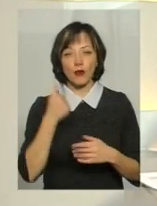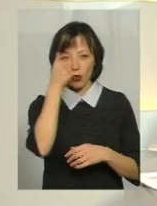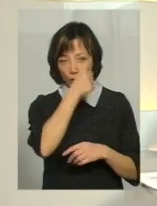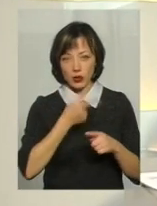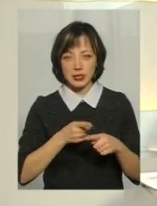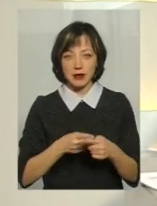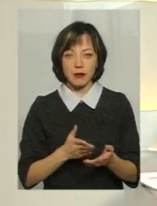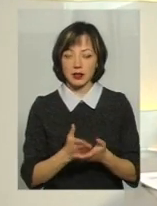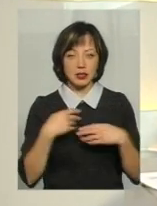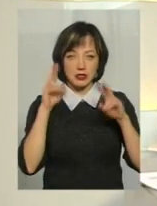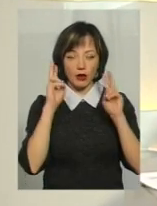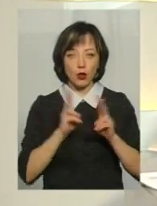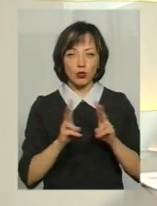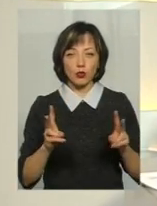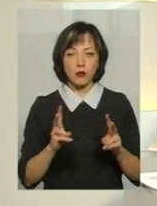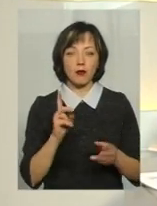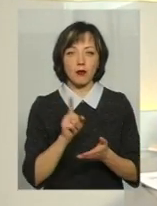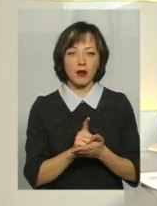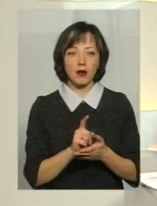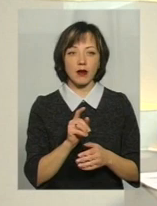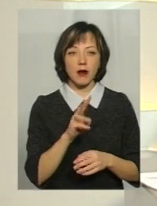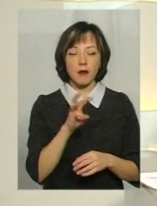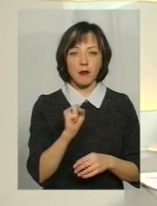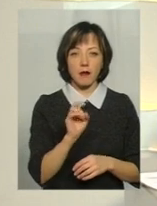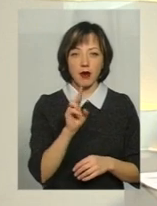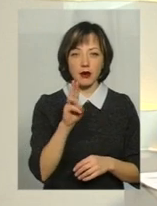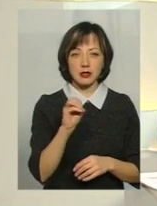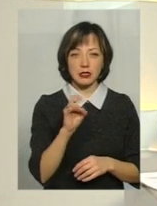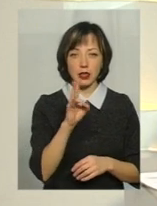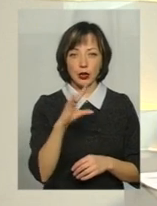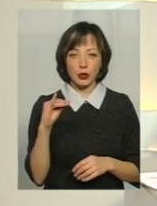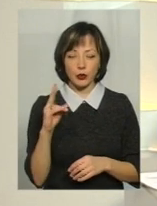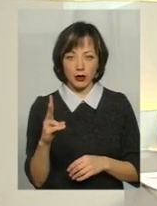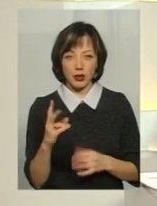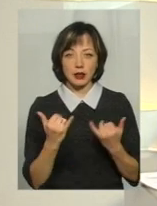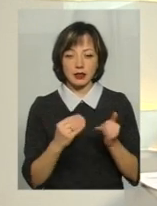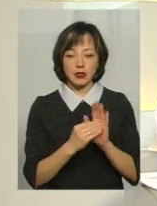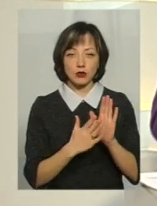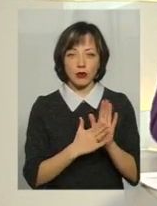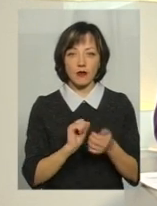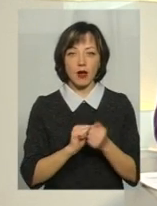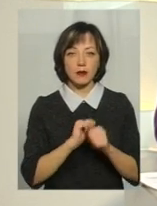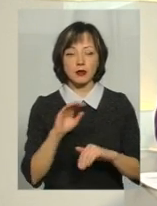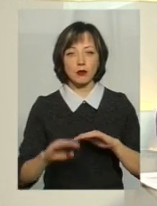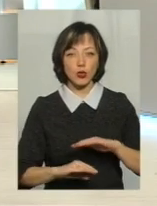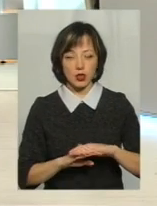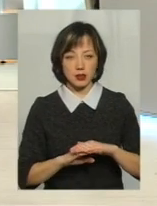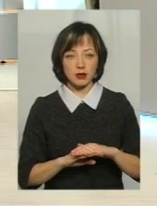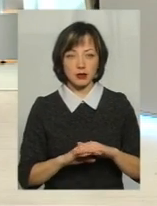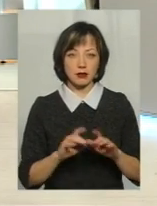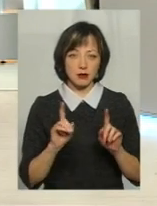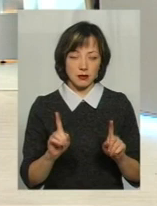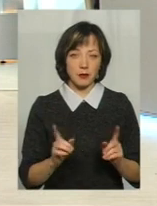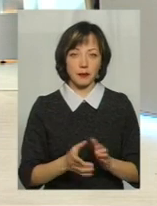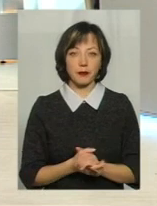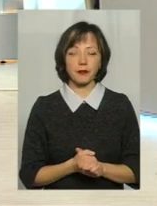маршрут, не знаю, хто зараз його обслуговує, має обслуговувати ФОП Марценюк, який зареєстрований в Кам'янці-Подільському. Це так, між іншим,